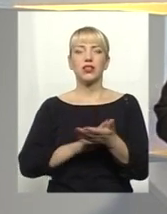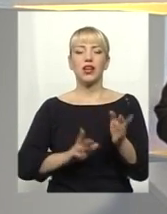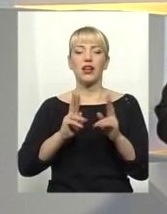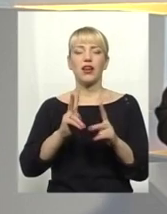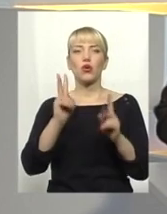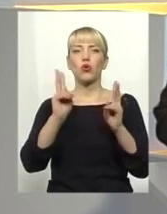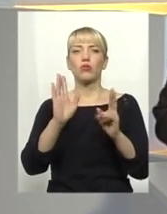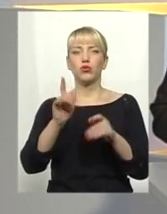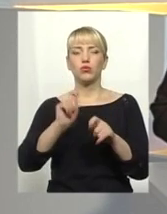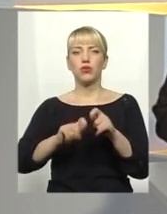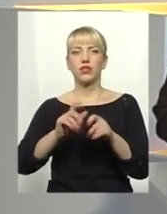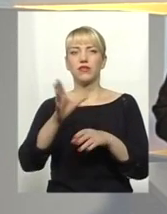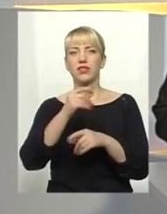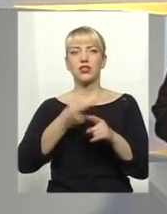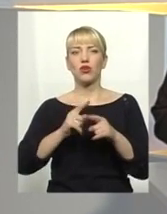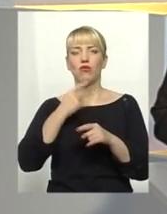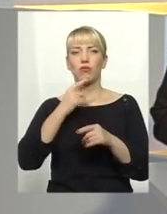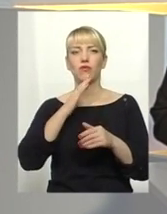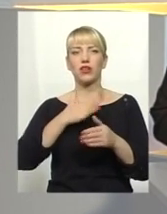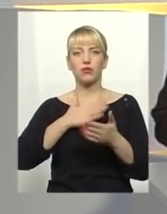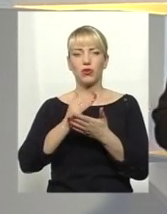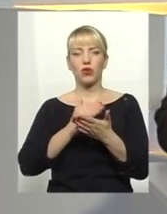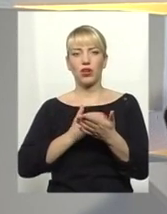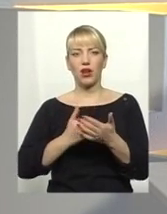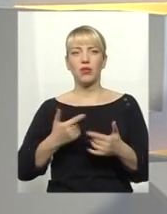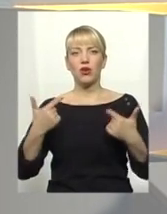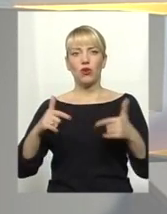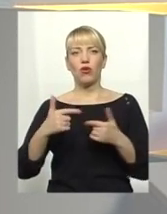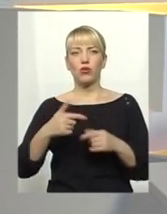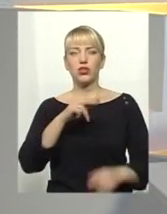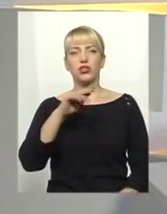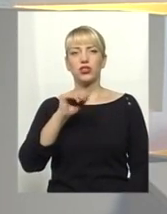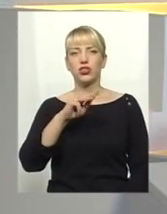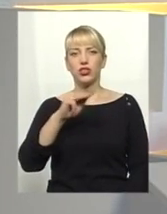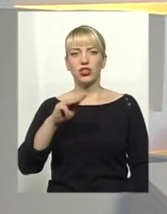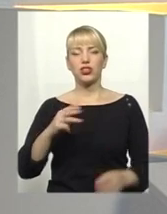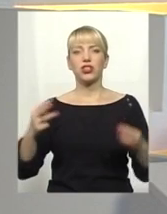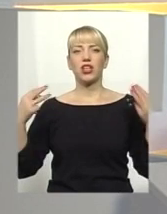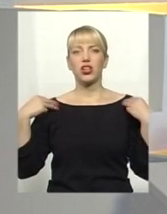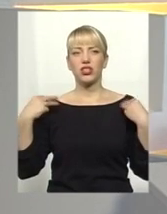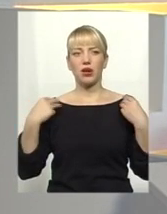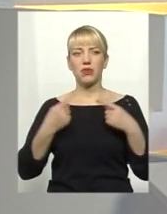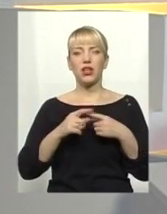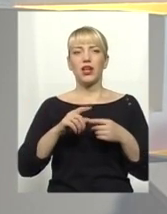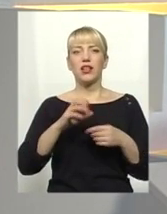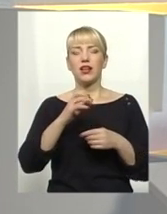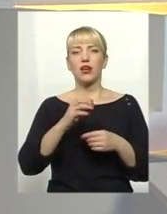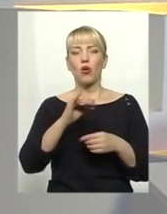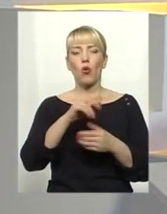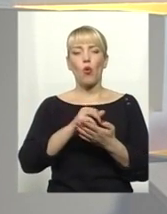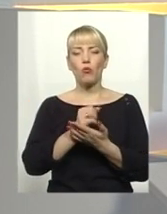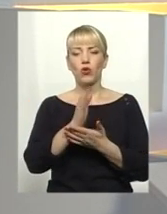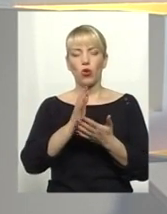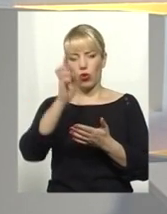перевірятимуть? Про все це говоримо сьогодні у програмі. У нашій студії Віктор Іванович Чиж, начальник сектору комунікацій, головного управління